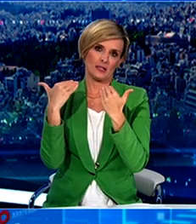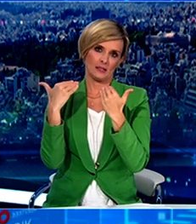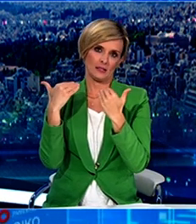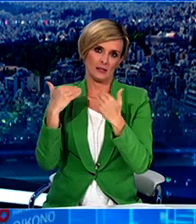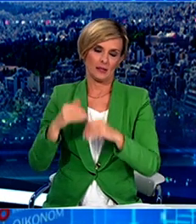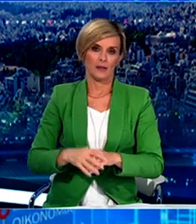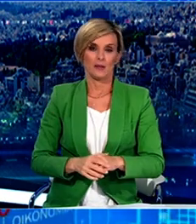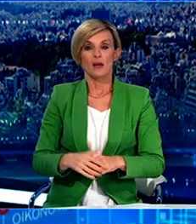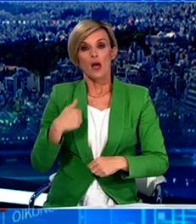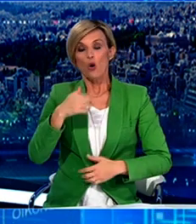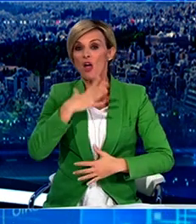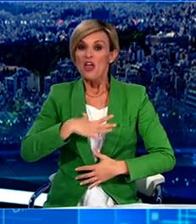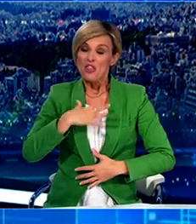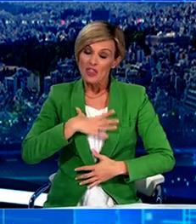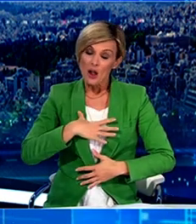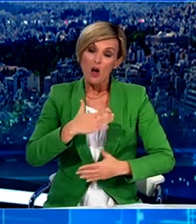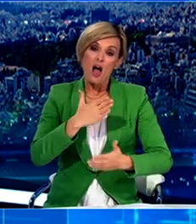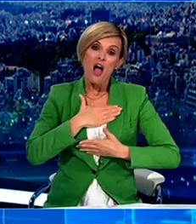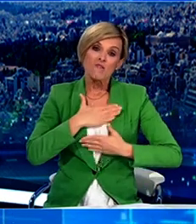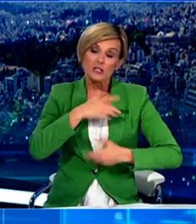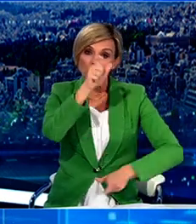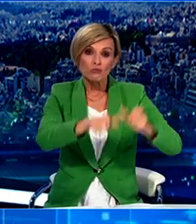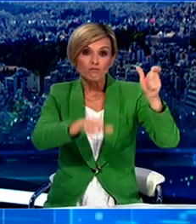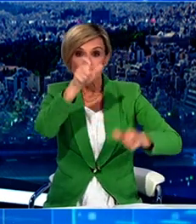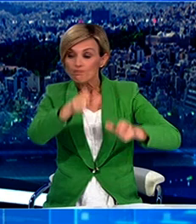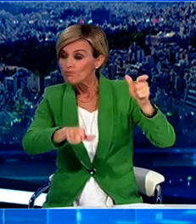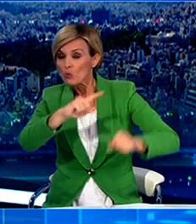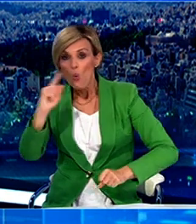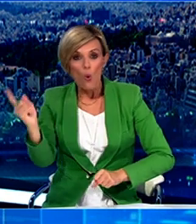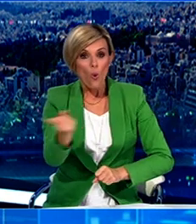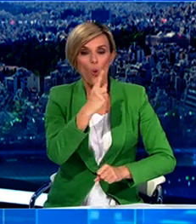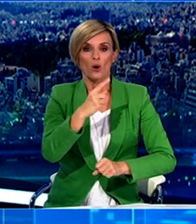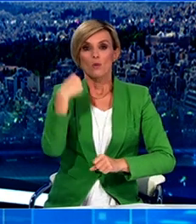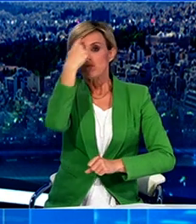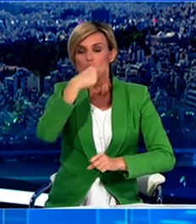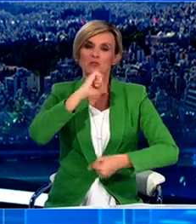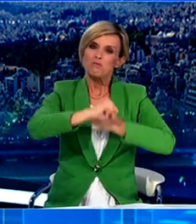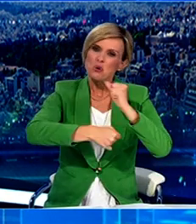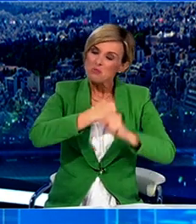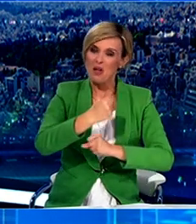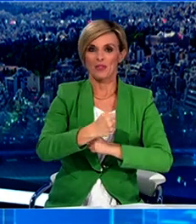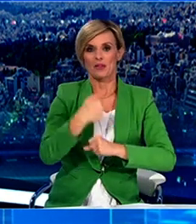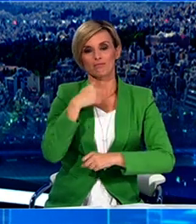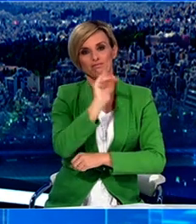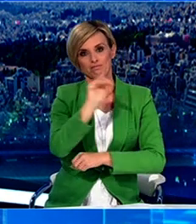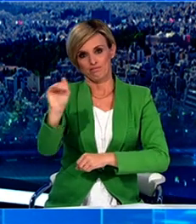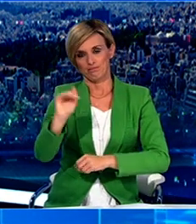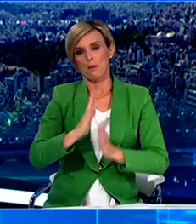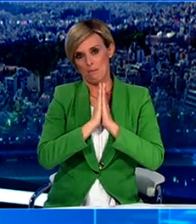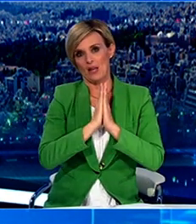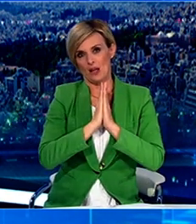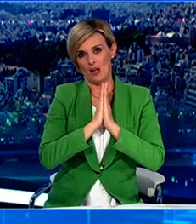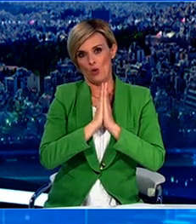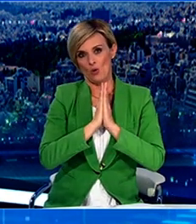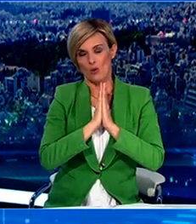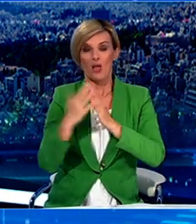φορά να σας ευχαριστήσω όλους, τον καθένα ξεχωριστά, για την προσωπική του προσπάθεια όλους αυτούς τους μήνες και να σκαλέσουμε πλήρια στις ευθύνεις,